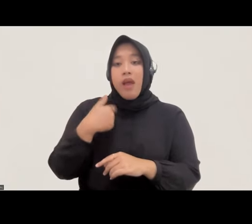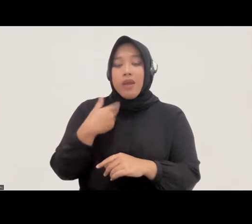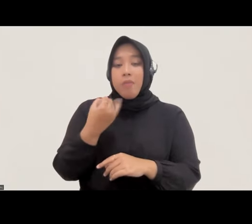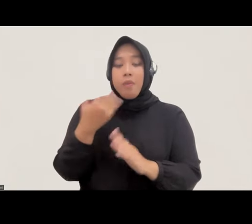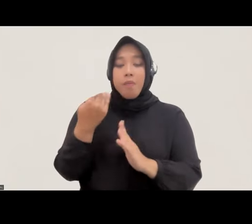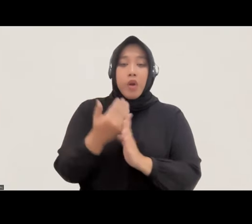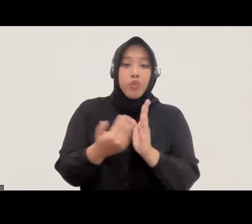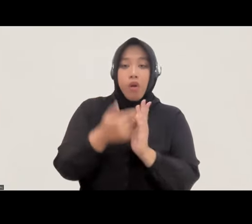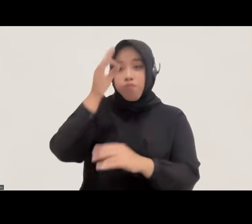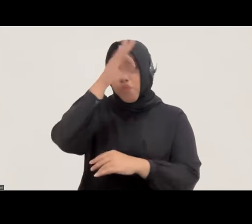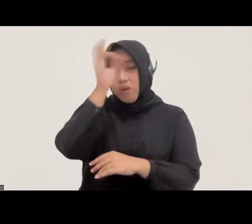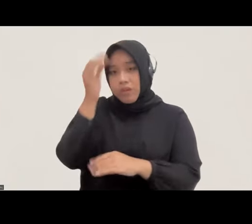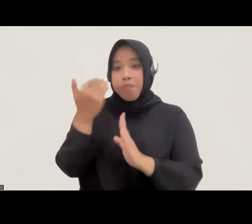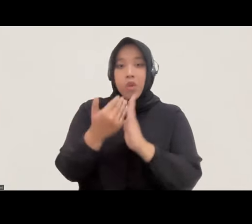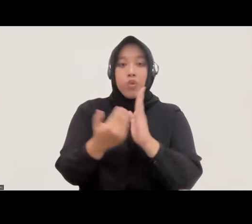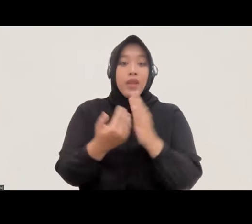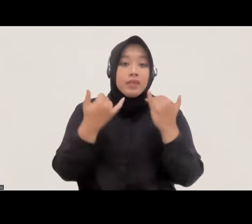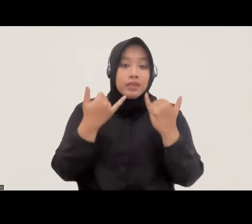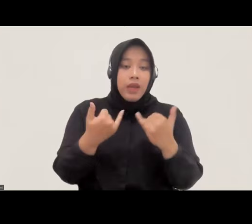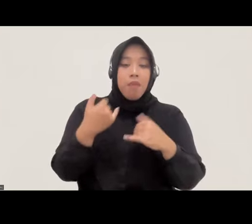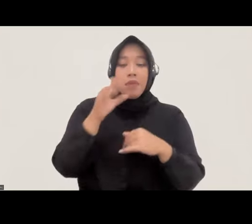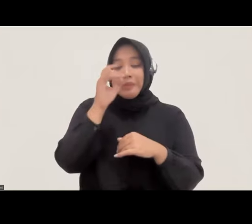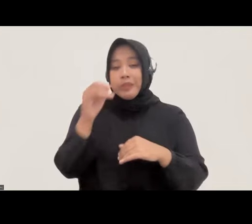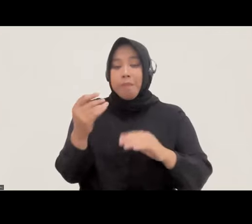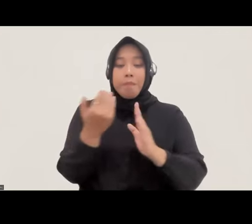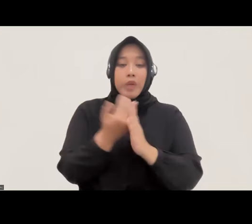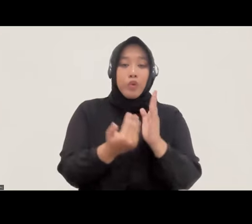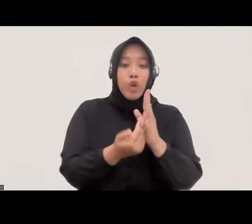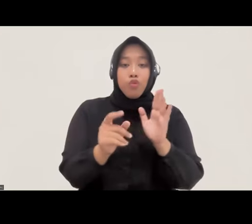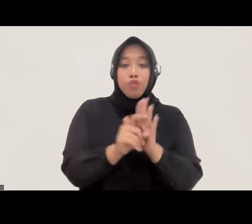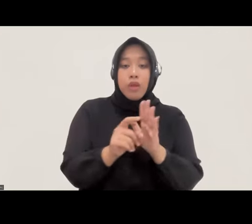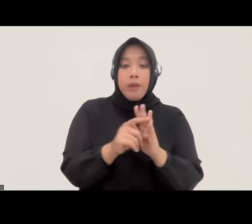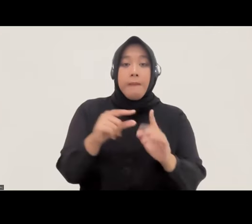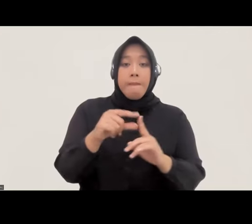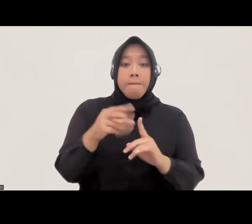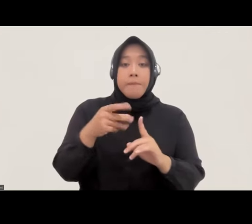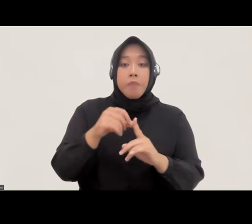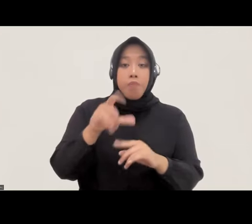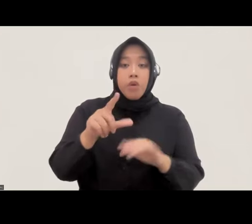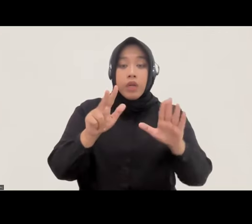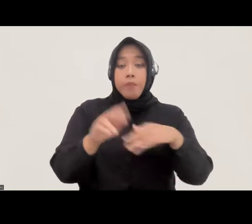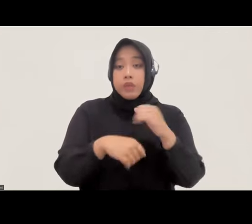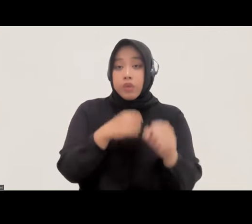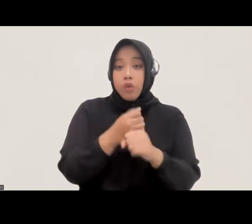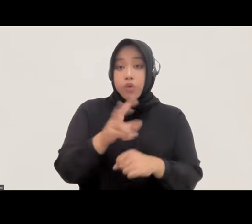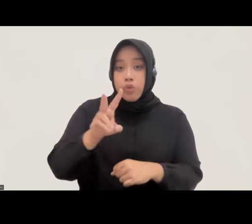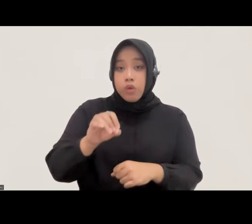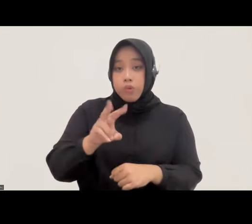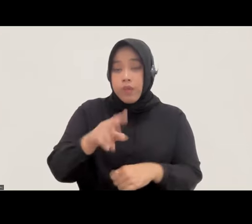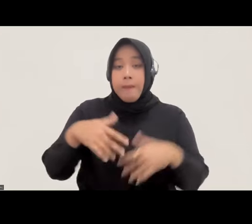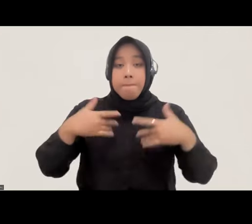peraturan yang ada sekarang tadi di berbagai peraturan perundangan salah satunya Perpol 8 tahun 2021 dan praktik